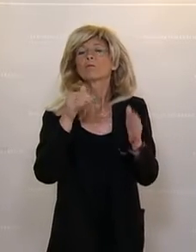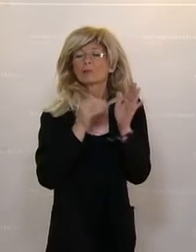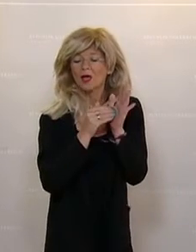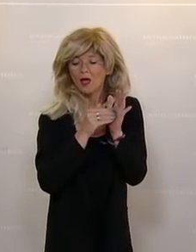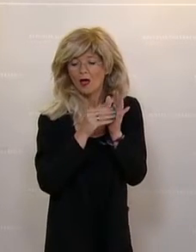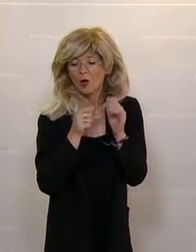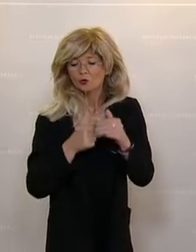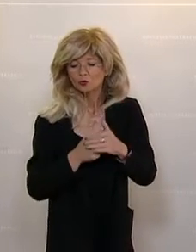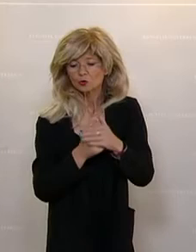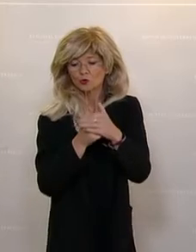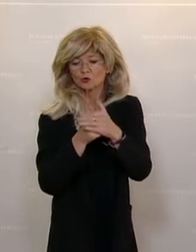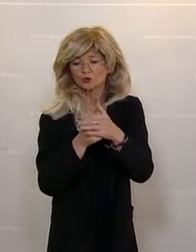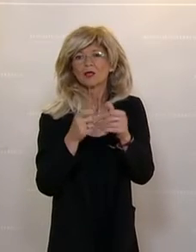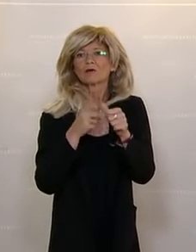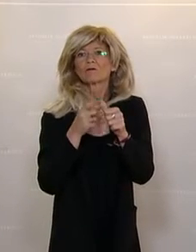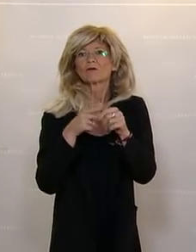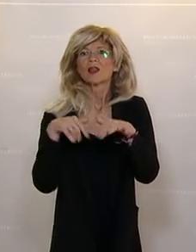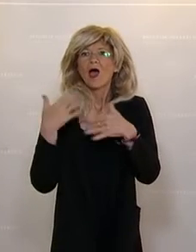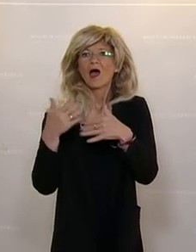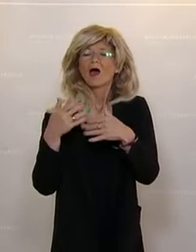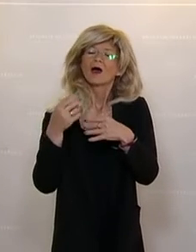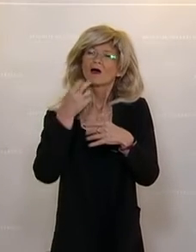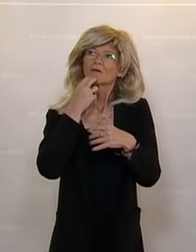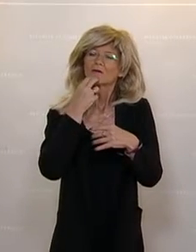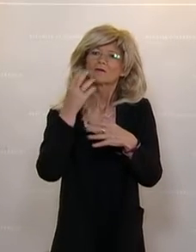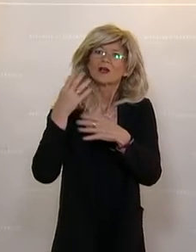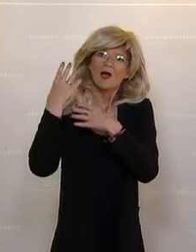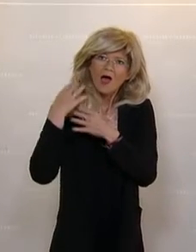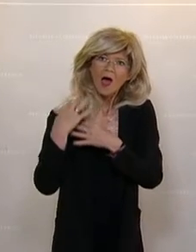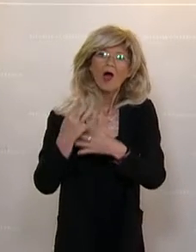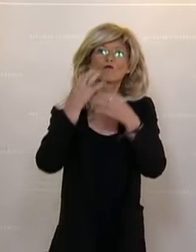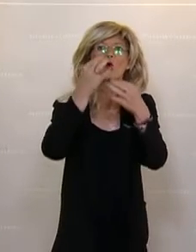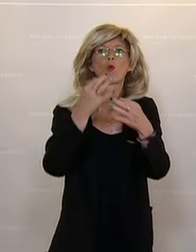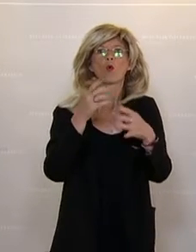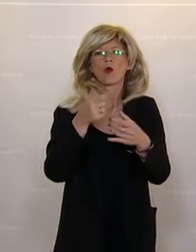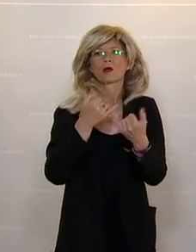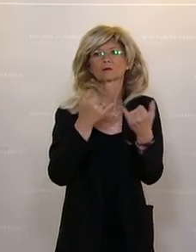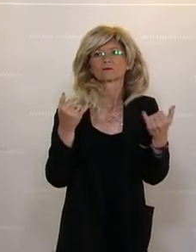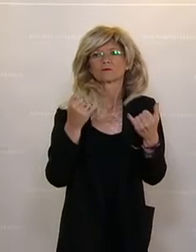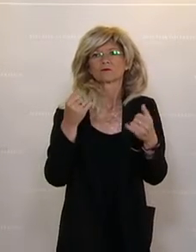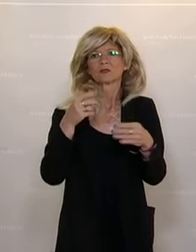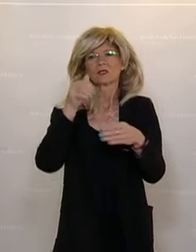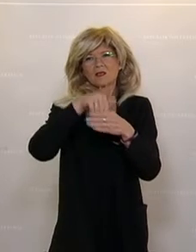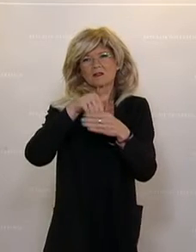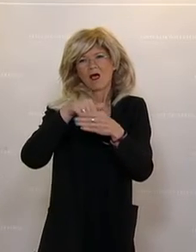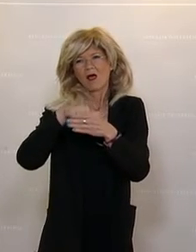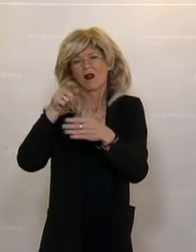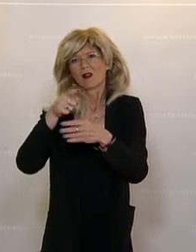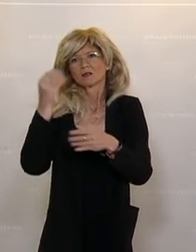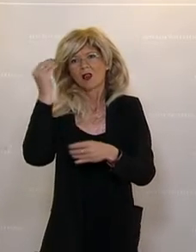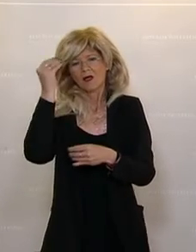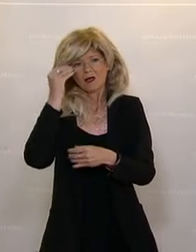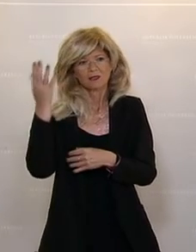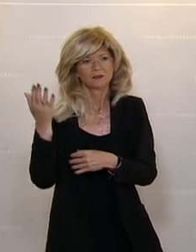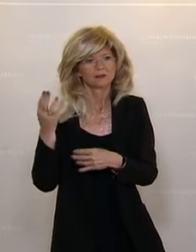Aufholen vom Lehrstoff, bieten wir auch ein Förderpaket. Mit 200 Millionen Euro, die bis Februar 2022 eingetakt sind,